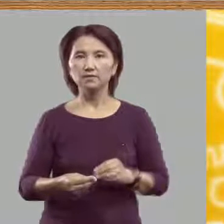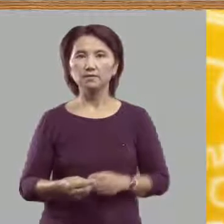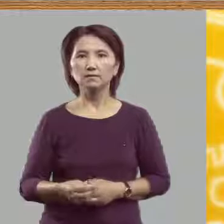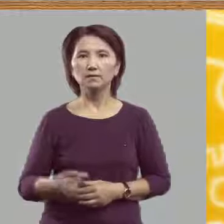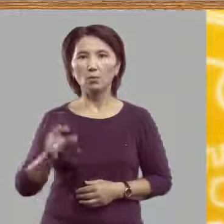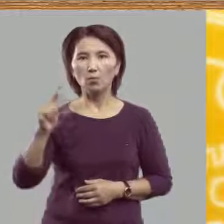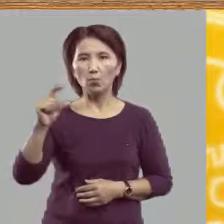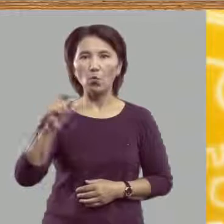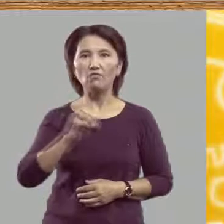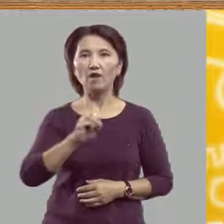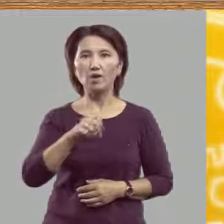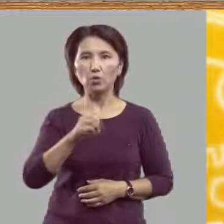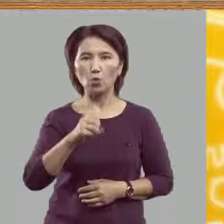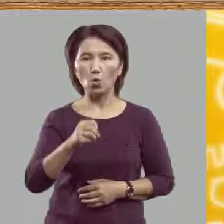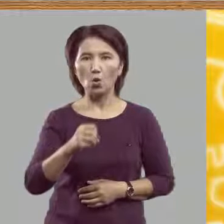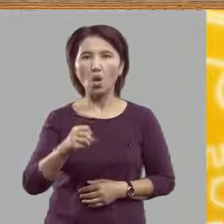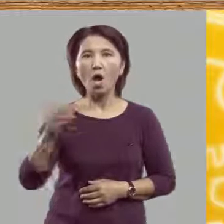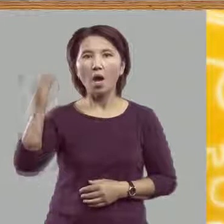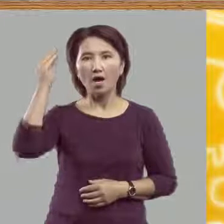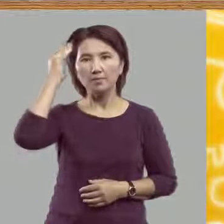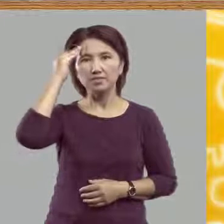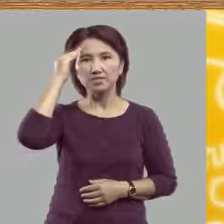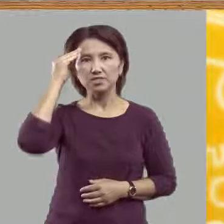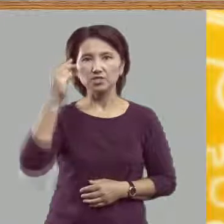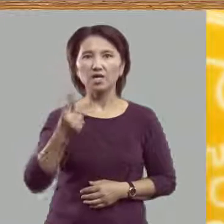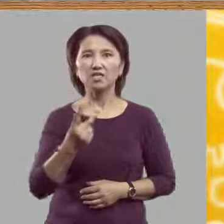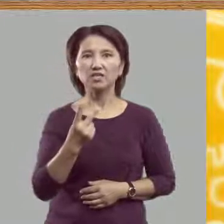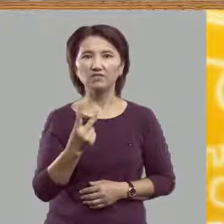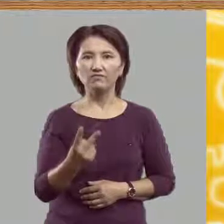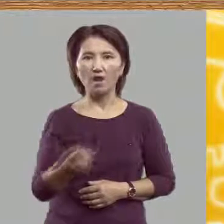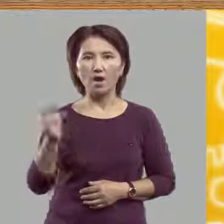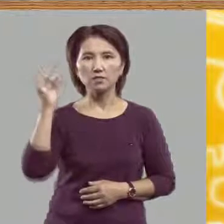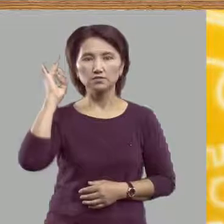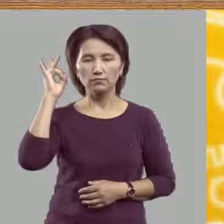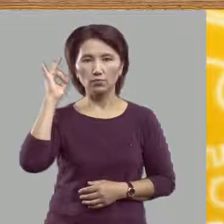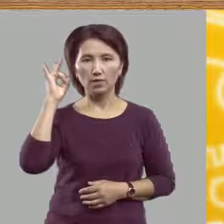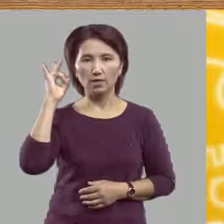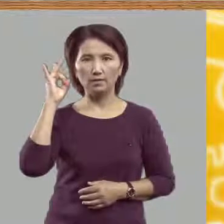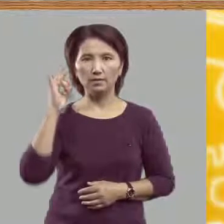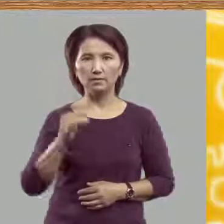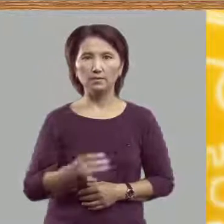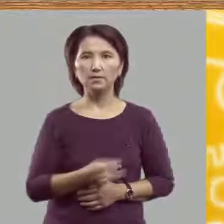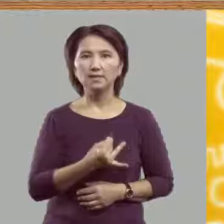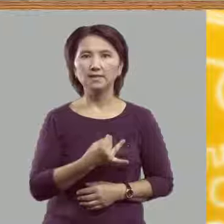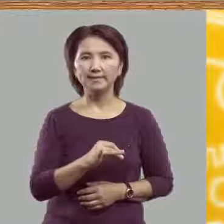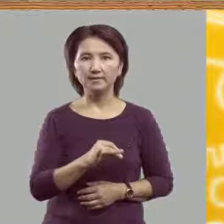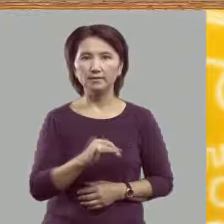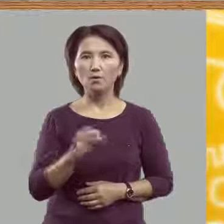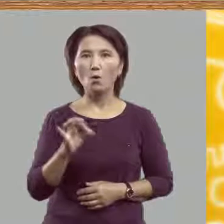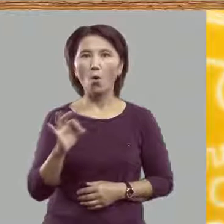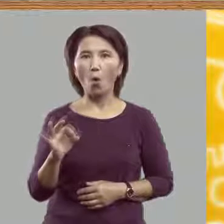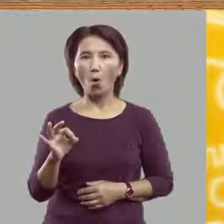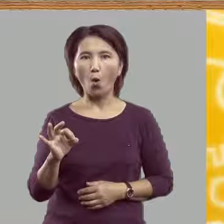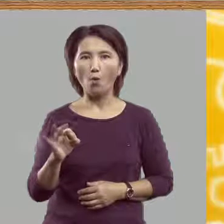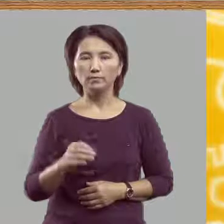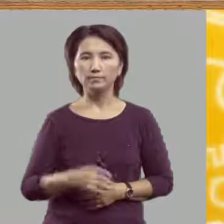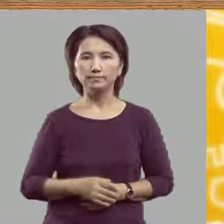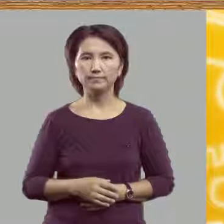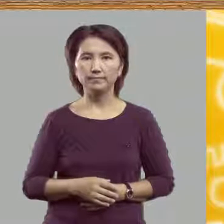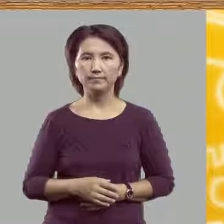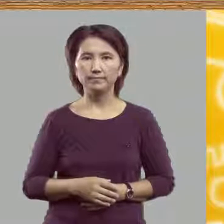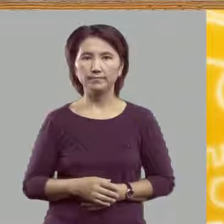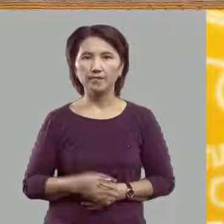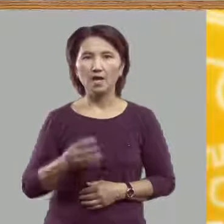Буква Ё обозначает два звука. Й-О.